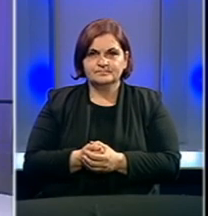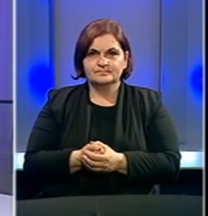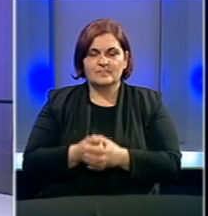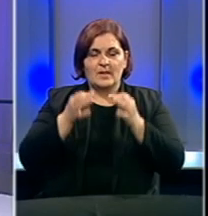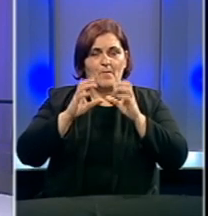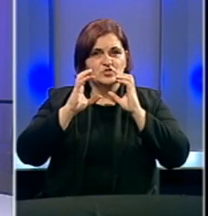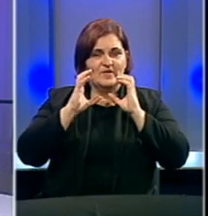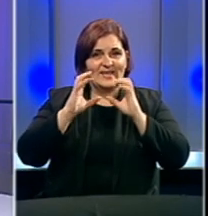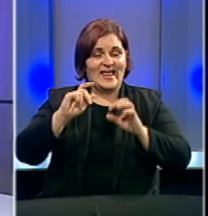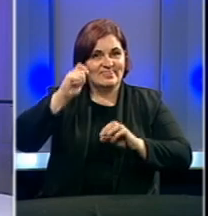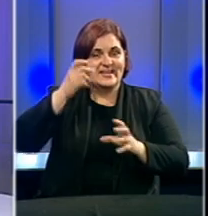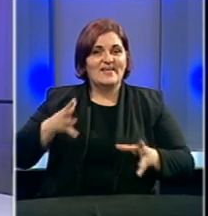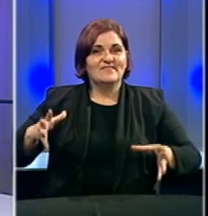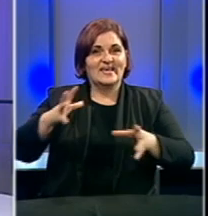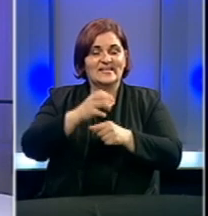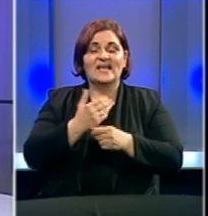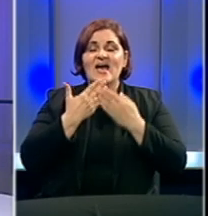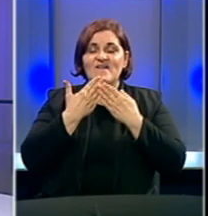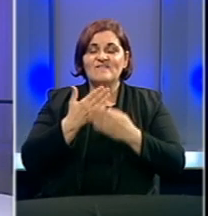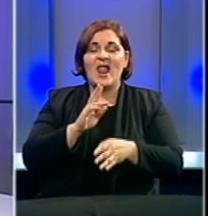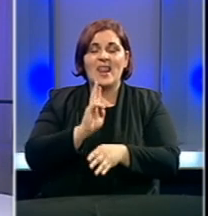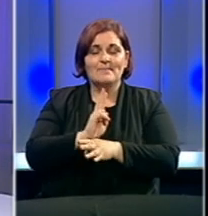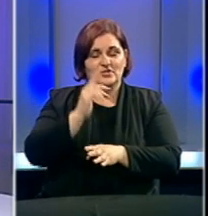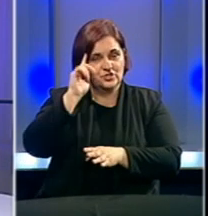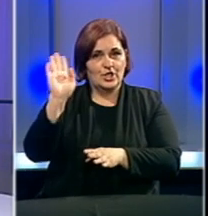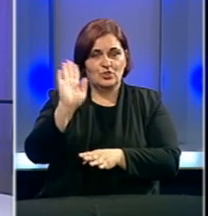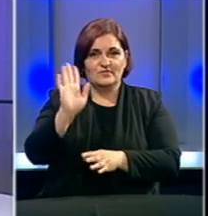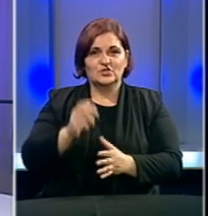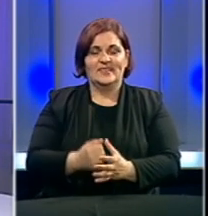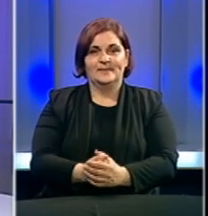Poštovani gledalci, dnevnik je završen. Hvala na pažnji i doviđenja.